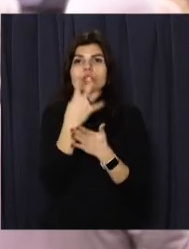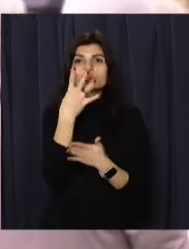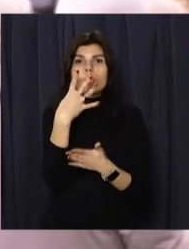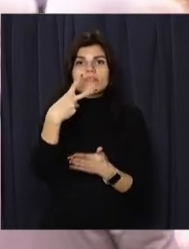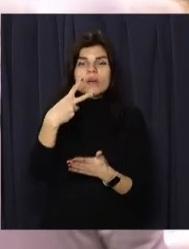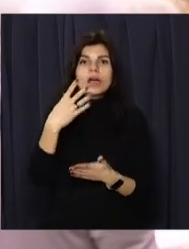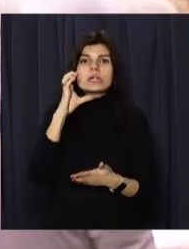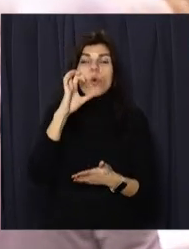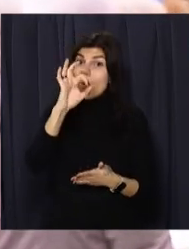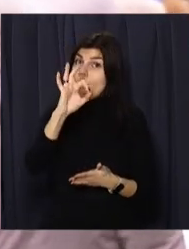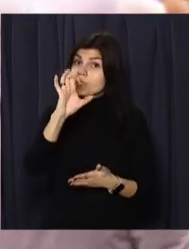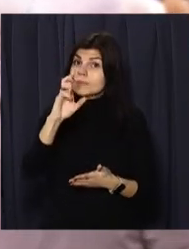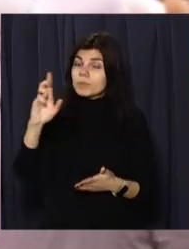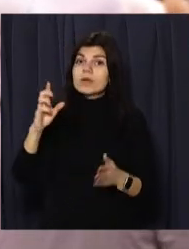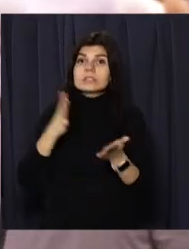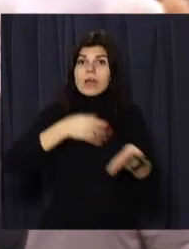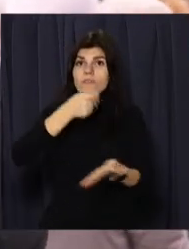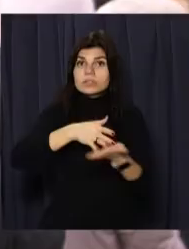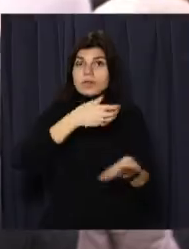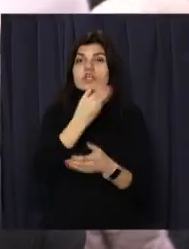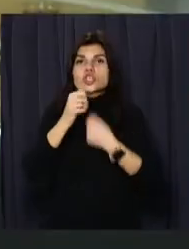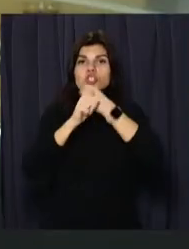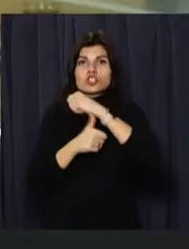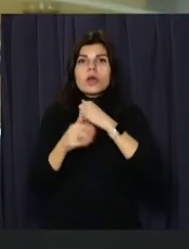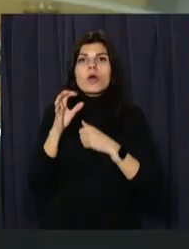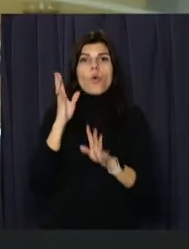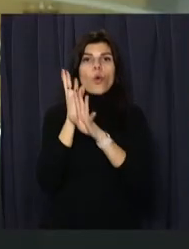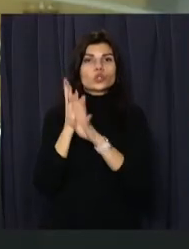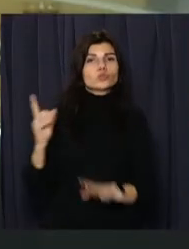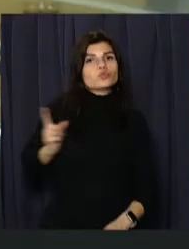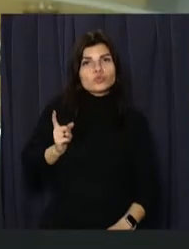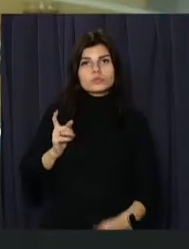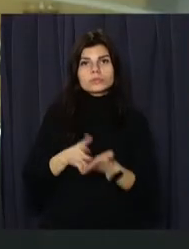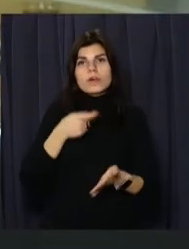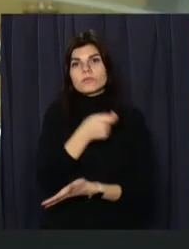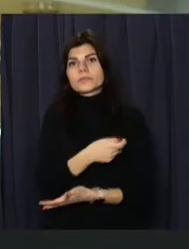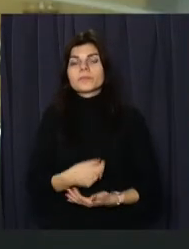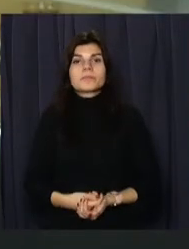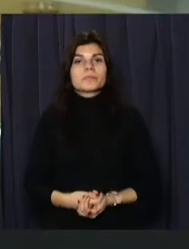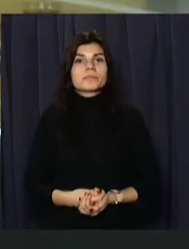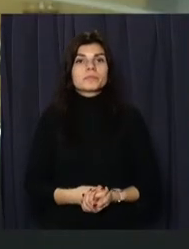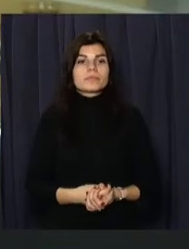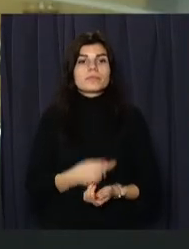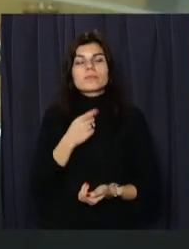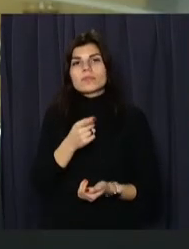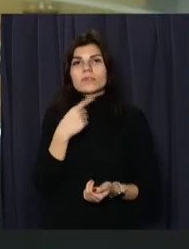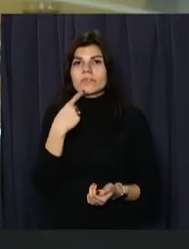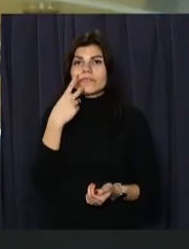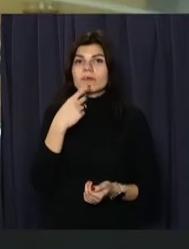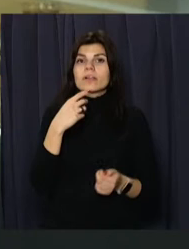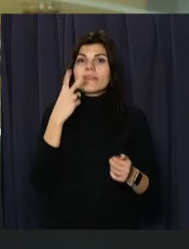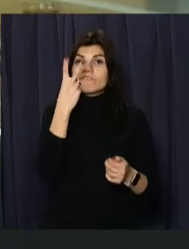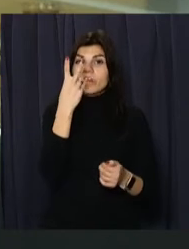ОСББ, які подали заявки, і більше 100 стоїть в очереди. На вартості законності і правопорядку 24